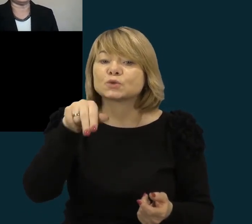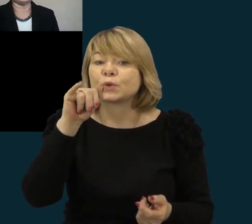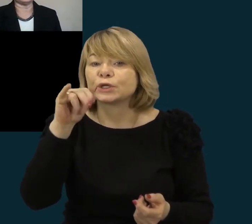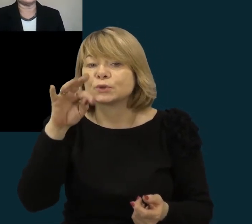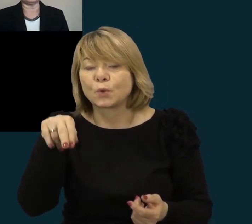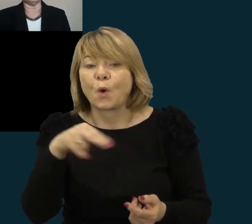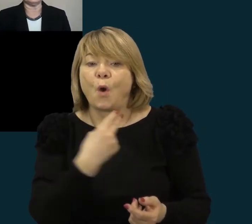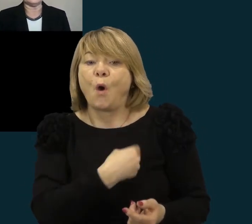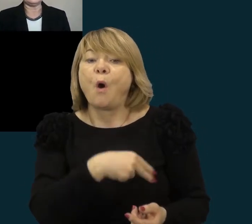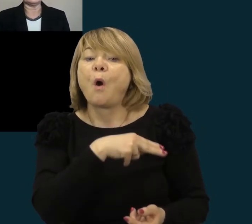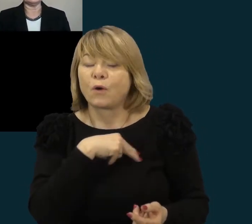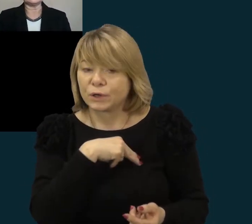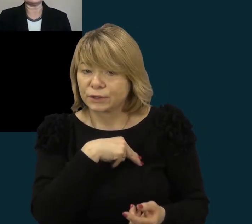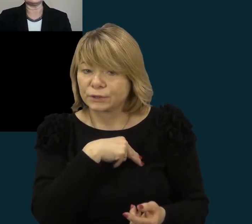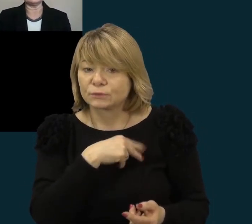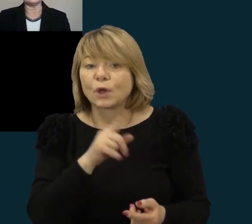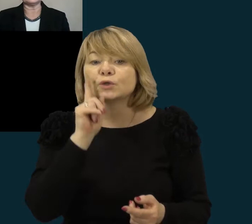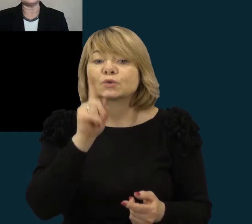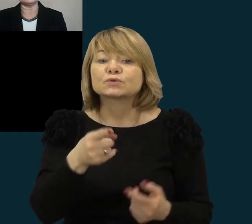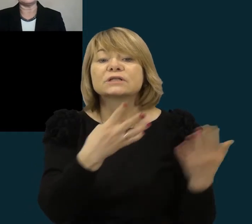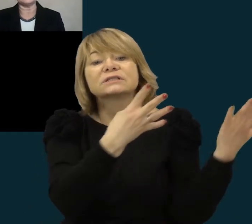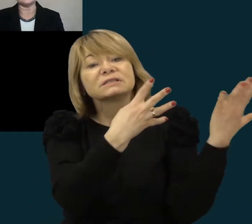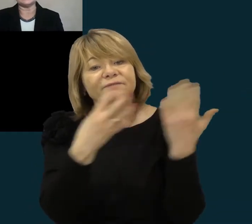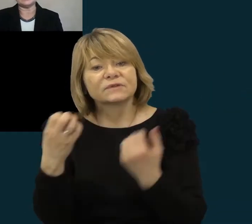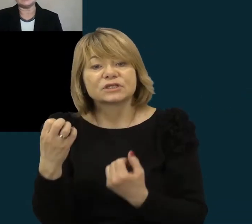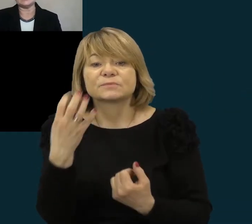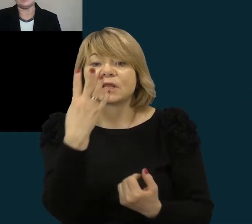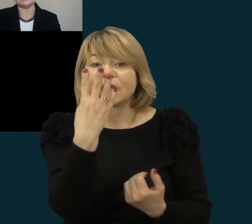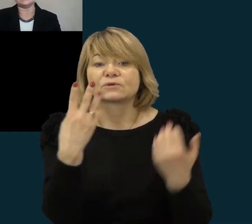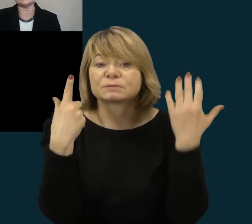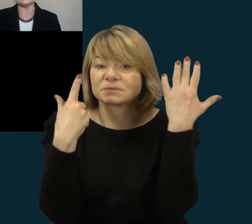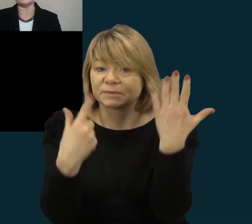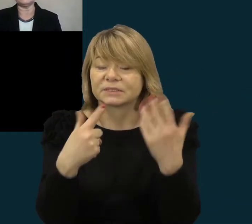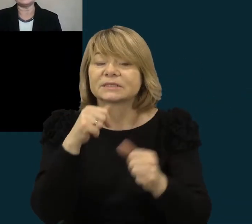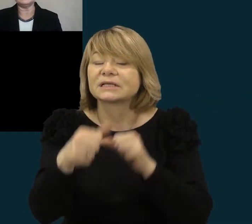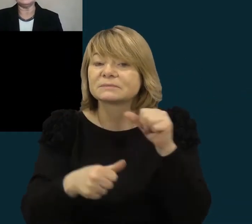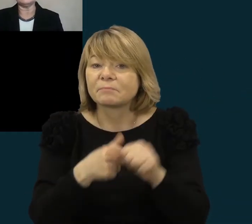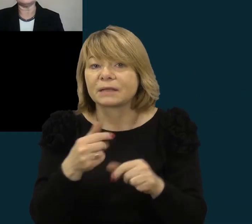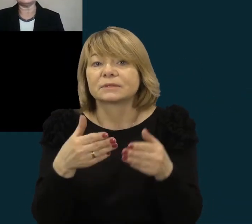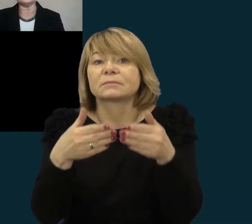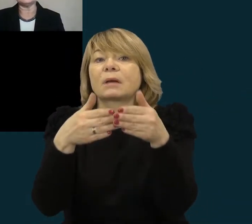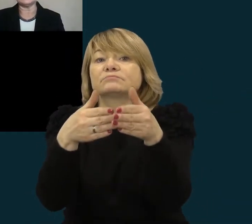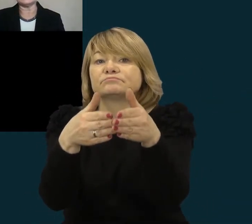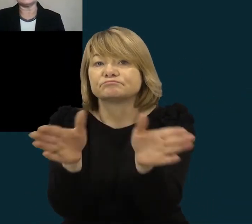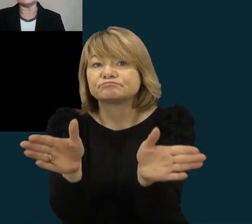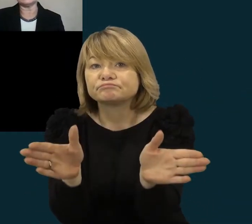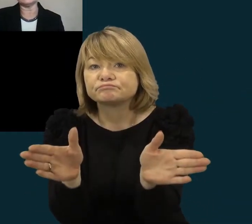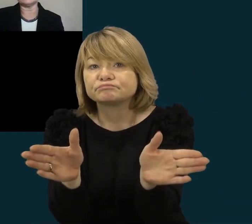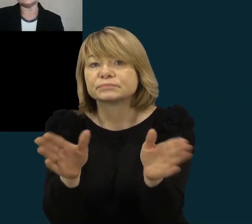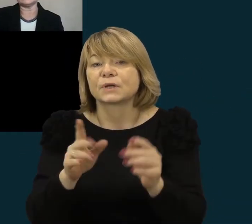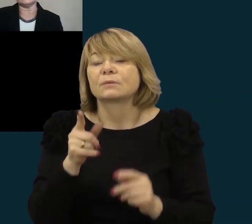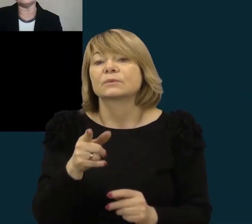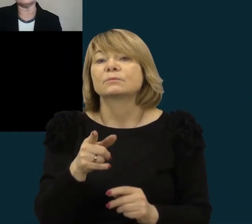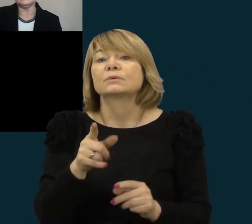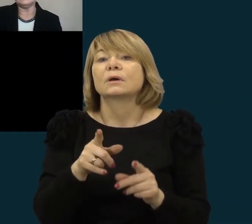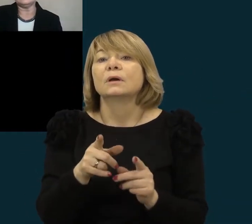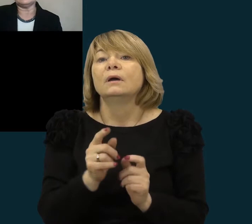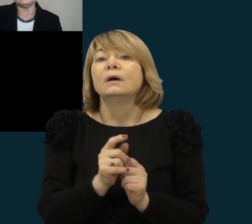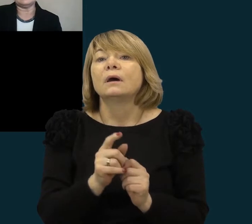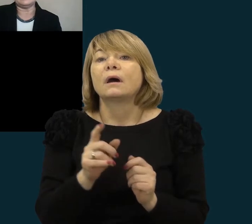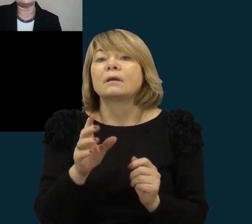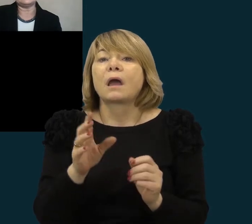vėdėjas visoje Lietuvoje. 1947 metais jis įkūrė eukaristinio jėzų ceserų